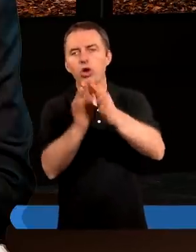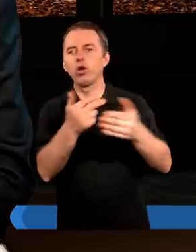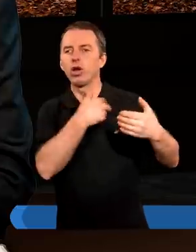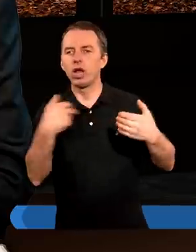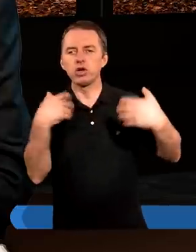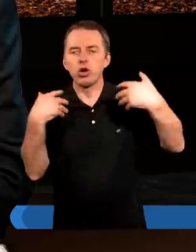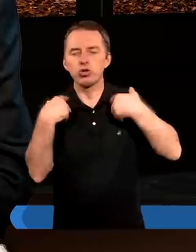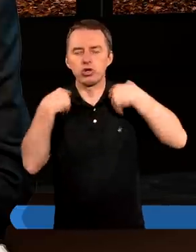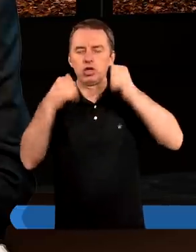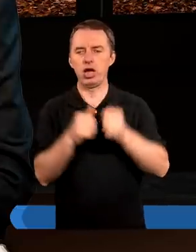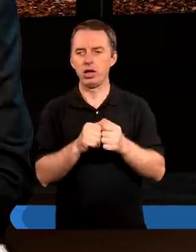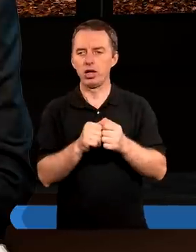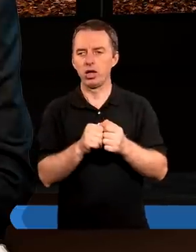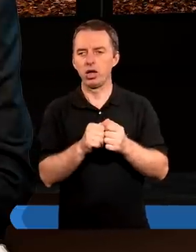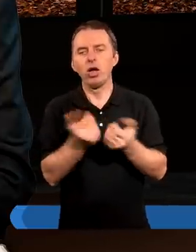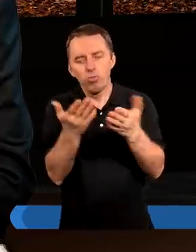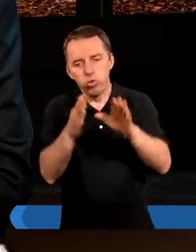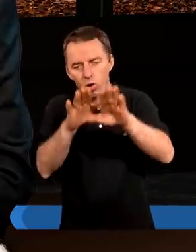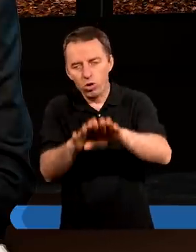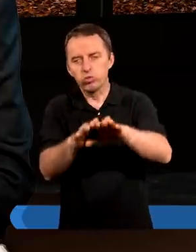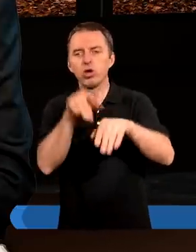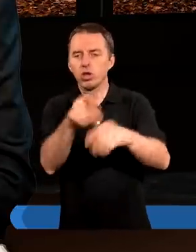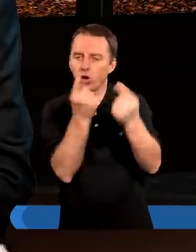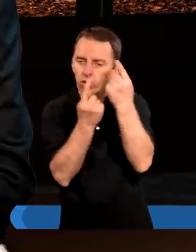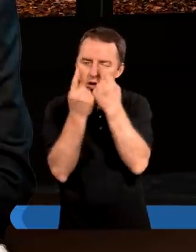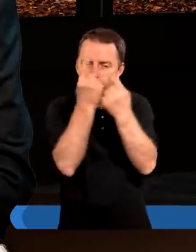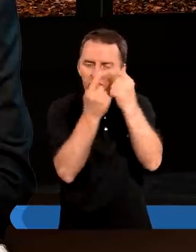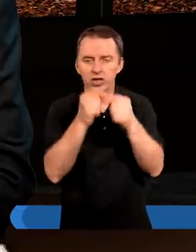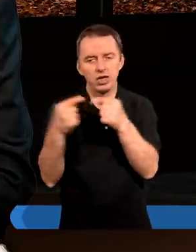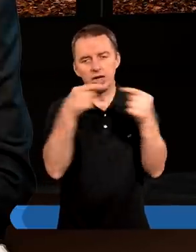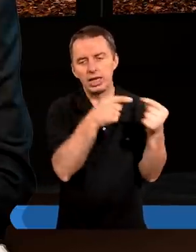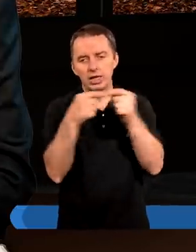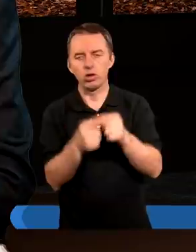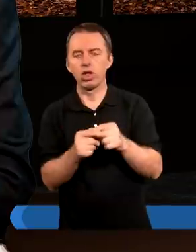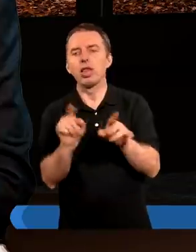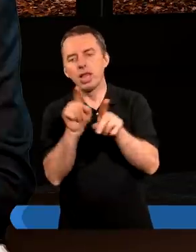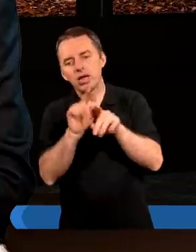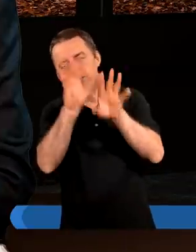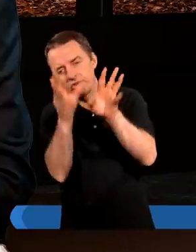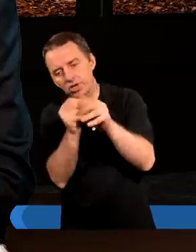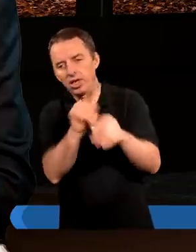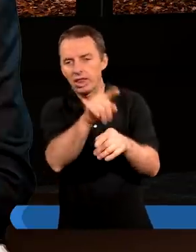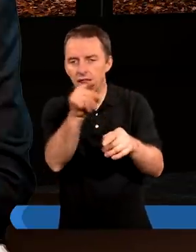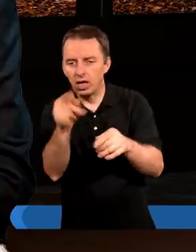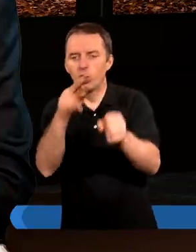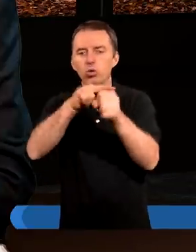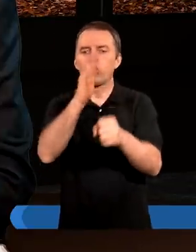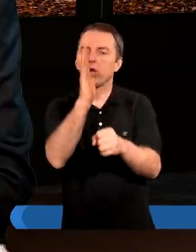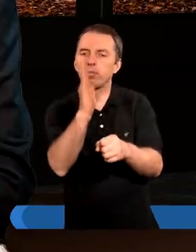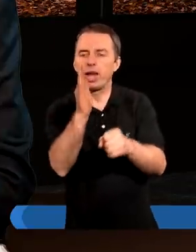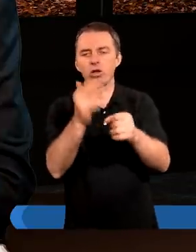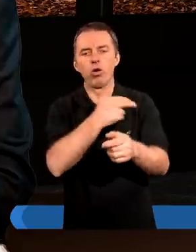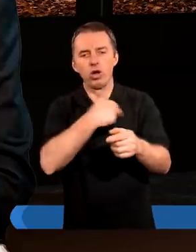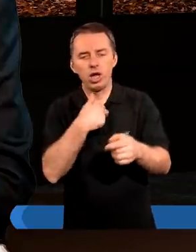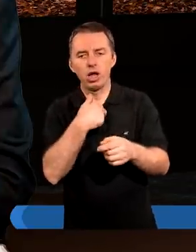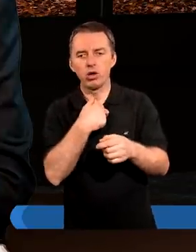naszego życia. Po błogosław to rozważanie, a także wszystkich tych, którzy będą